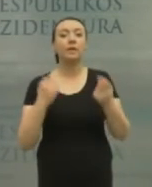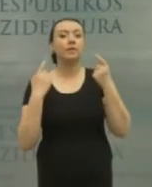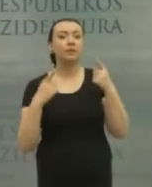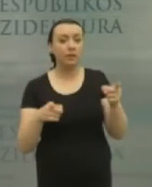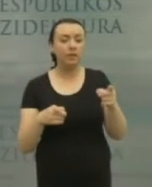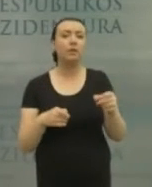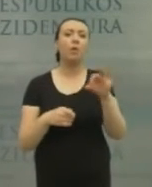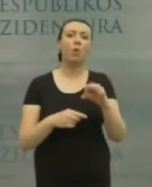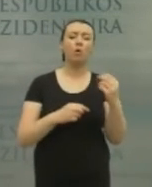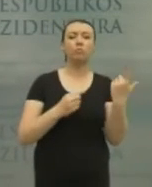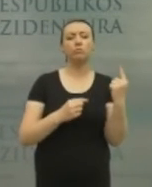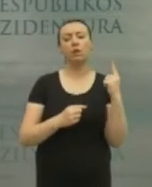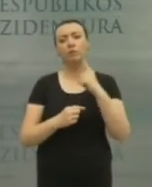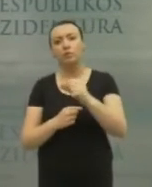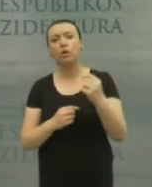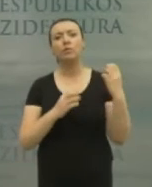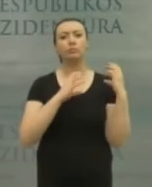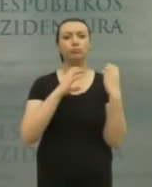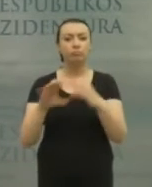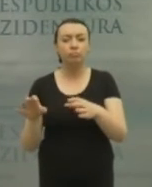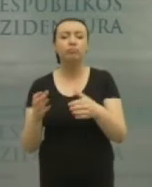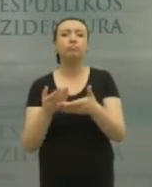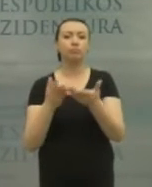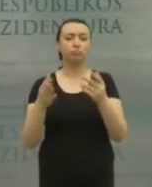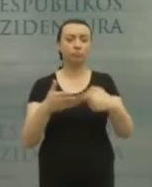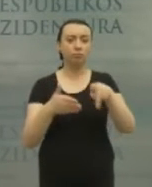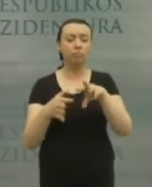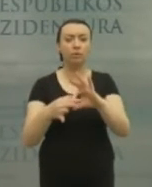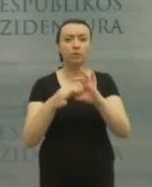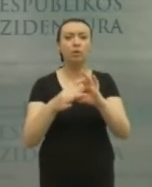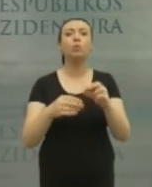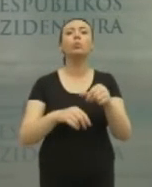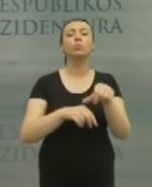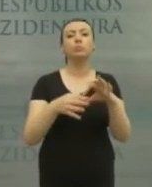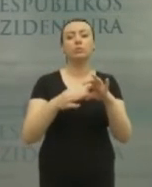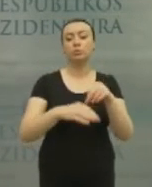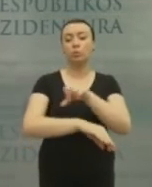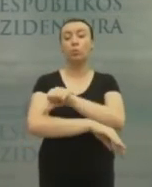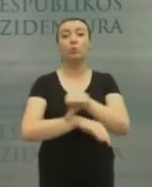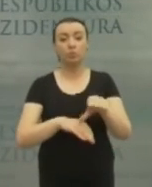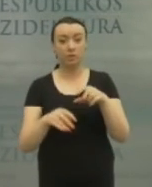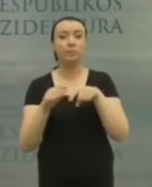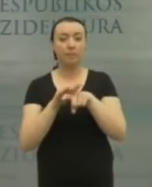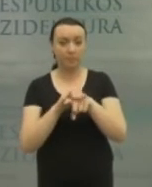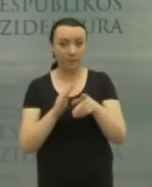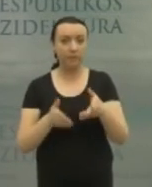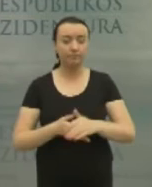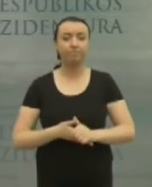Kiti logistiniai klausimai, kurie yra susijęs su siena kirtų su migrantų laikimu,